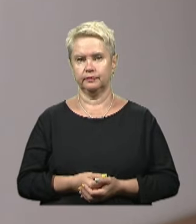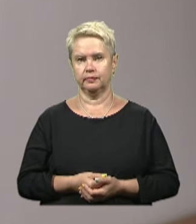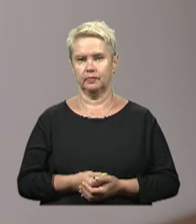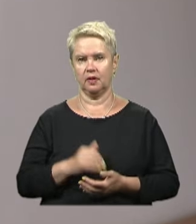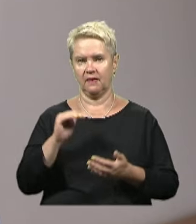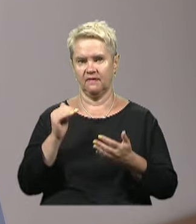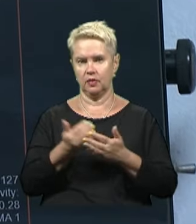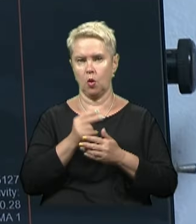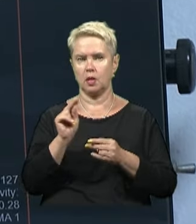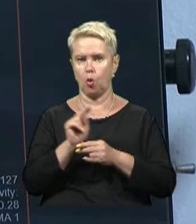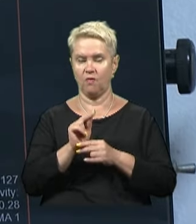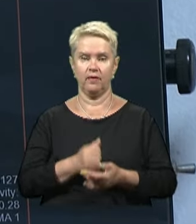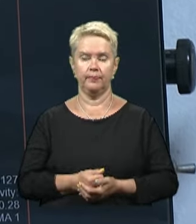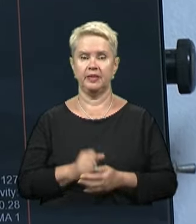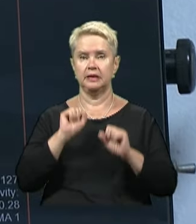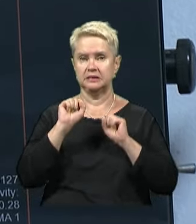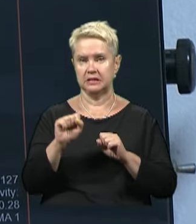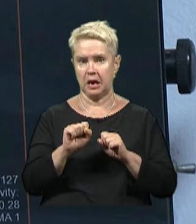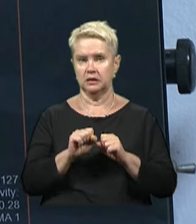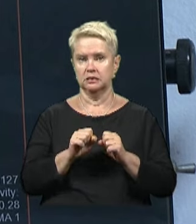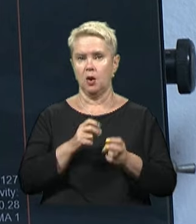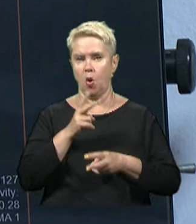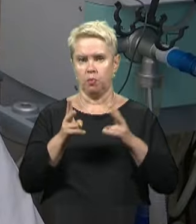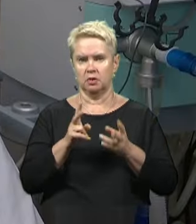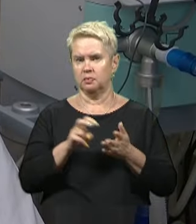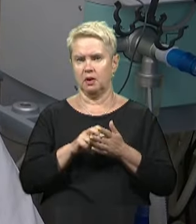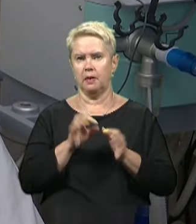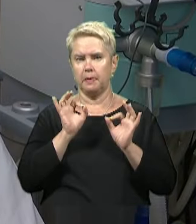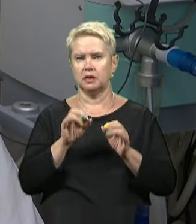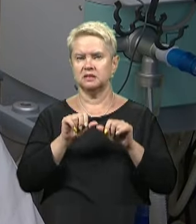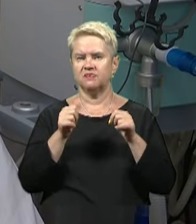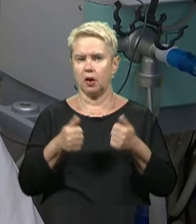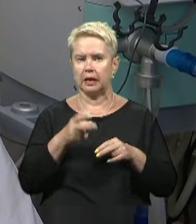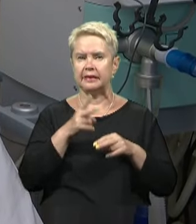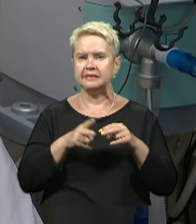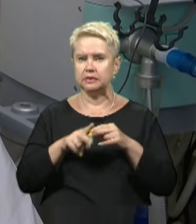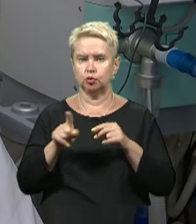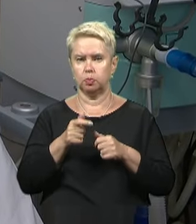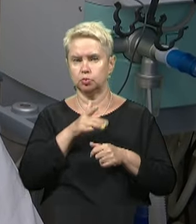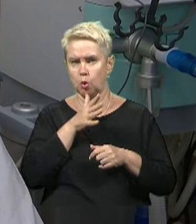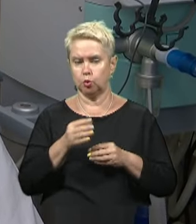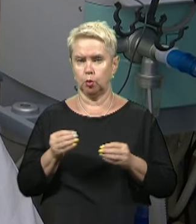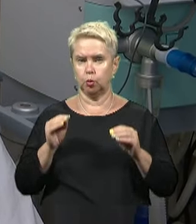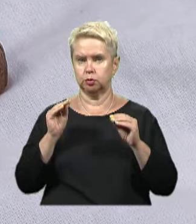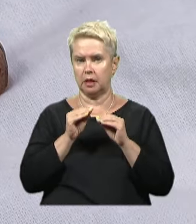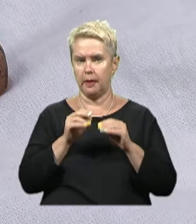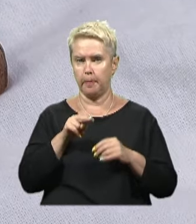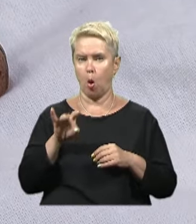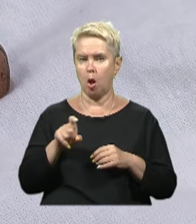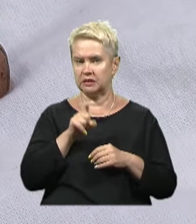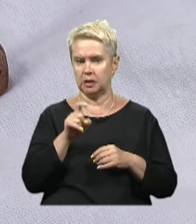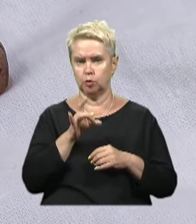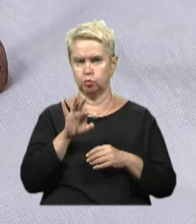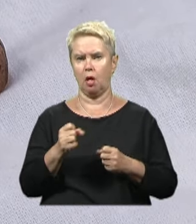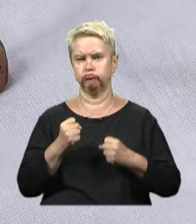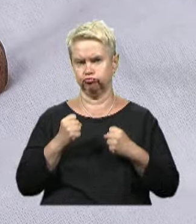відновлене лікування далі. Захисник переніс чись операції. Важливо було правильно сформувати кінцівки, аби згодом встановити на них протези. Руслан